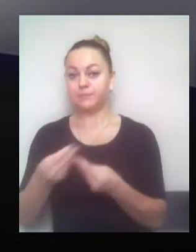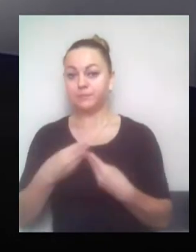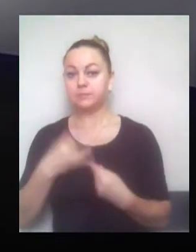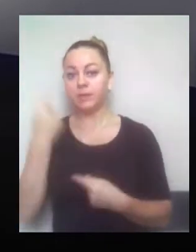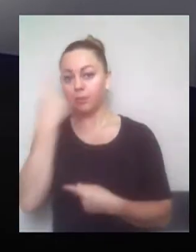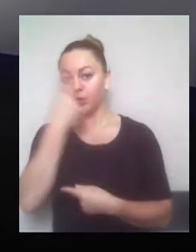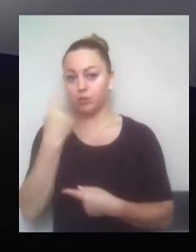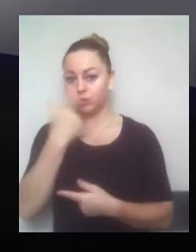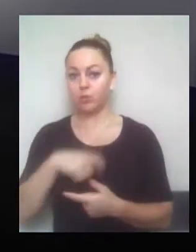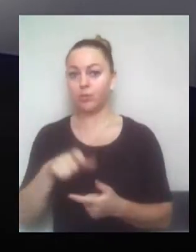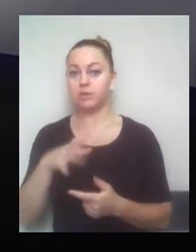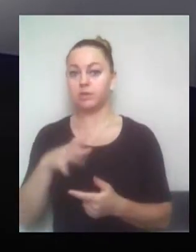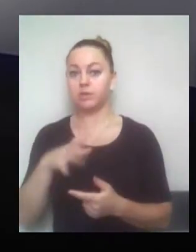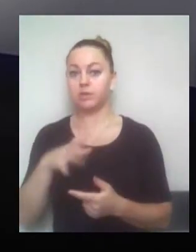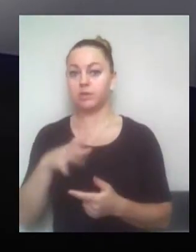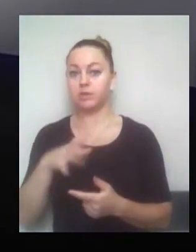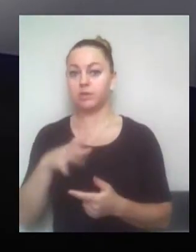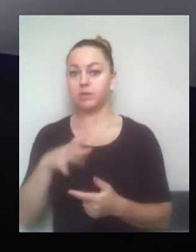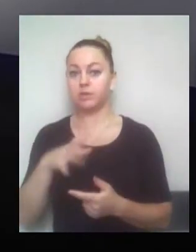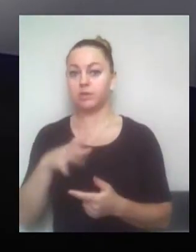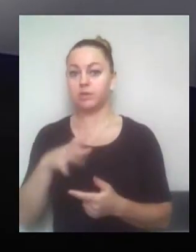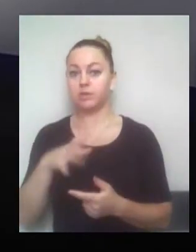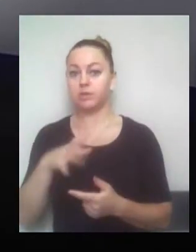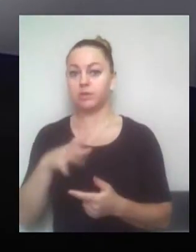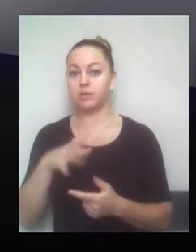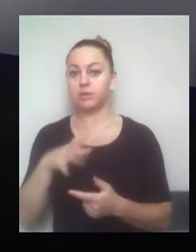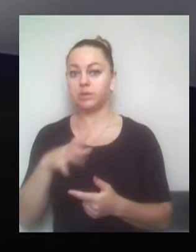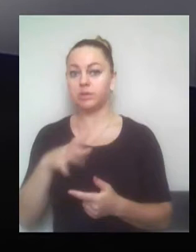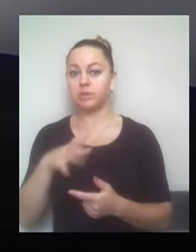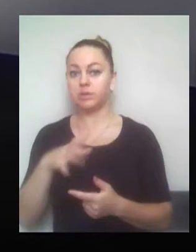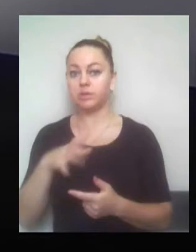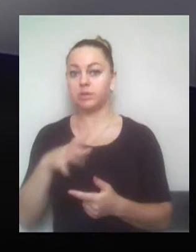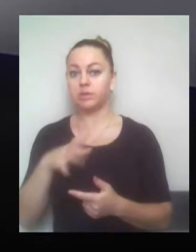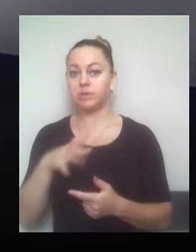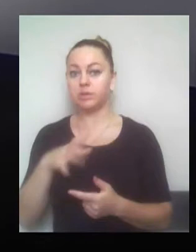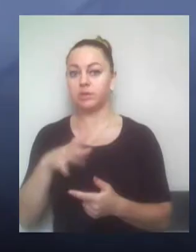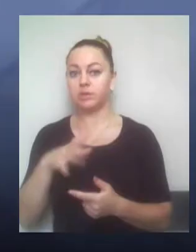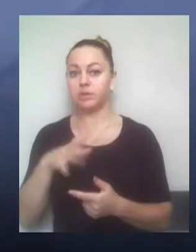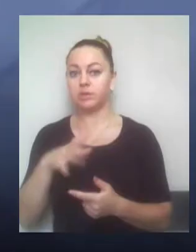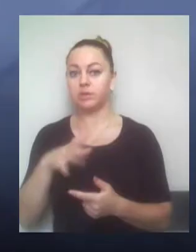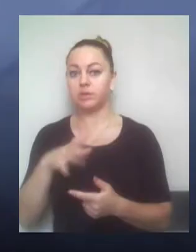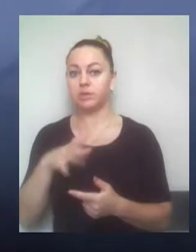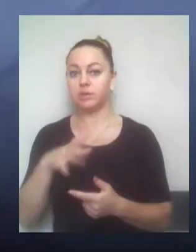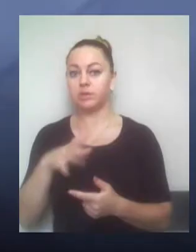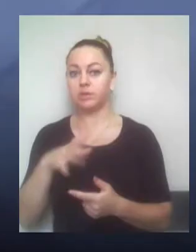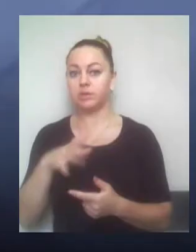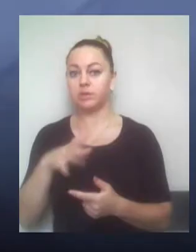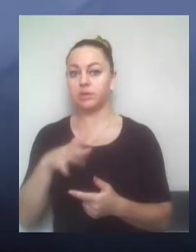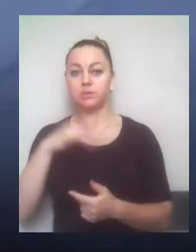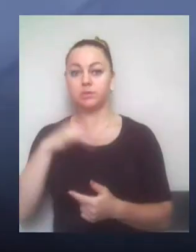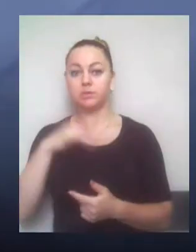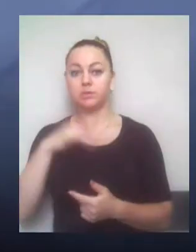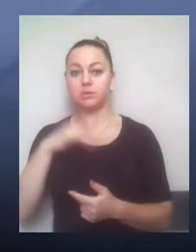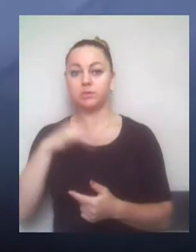подзвонили в управління виконавцю, тобто, тій людині, яка формувала ці приписи, і отримали в телефонній розмові